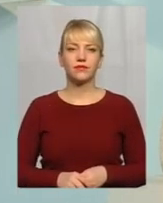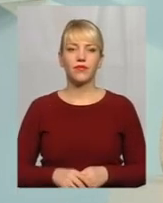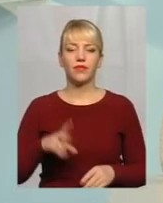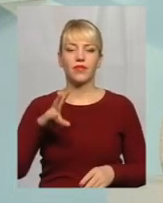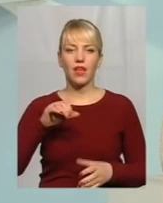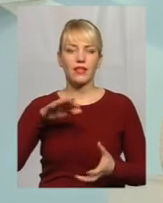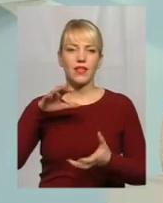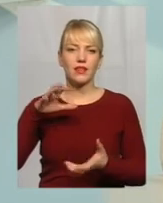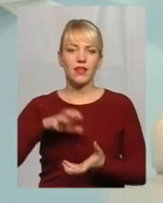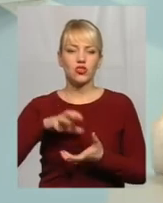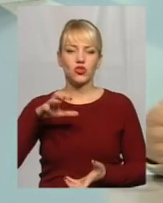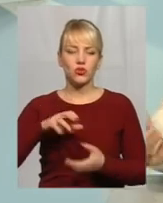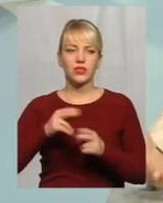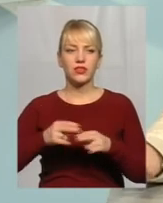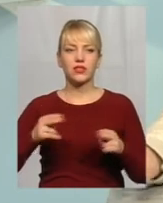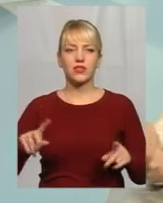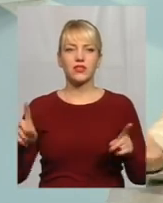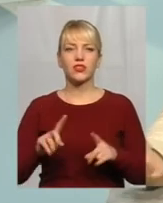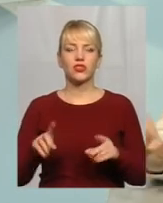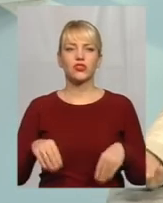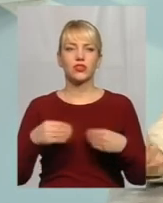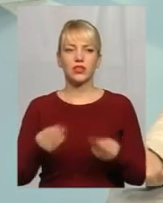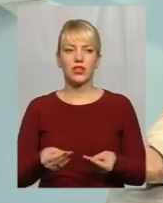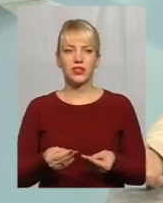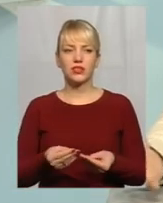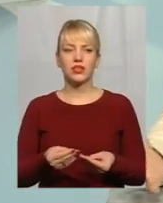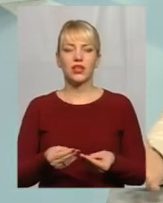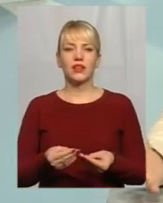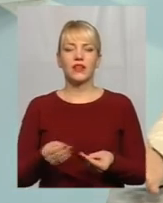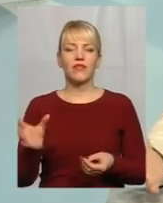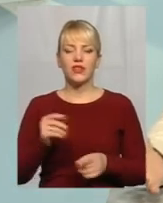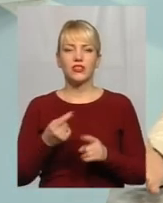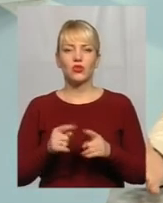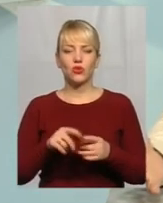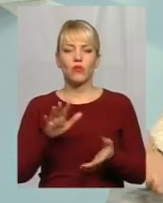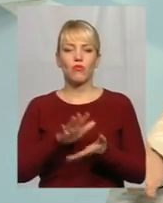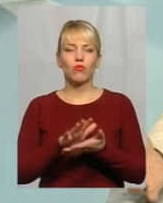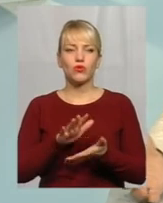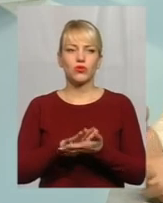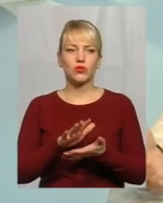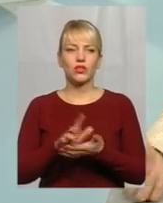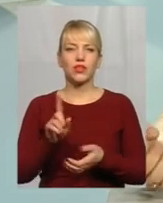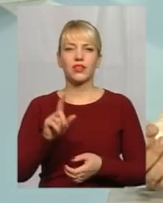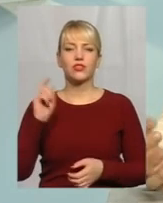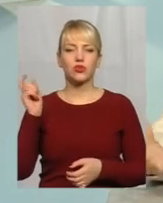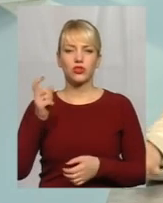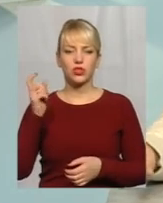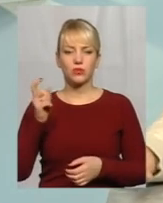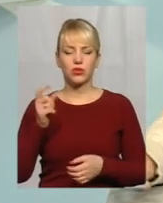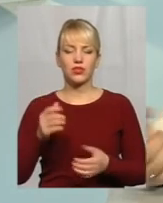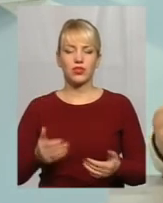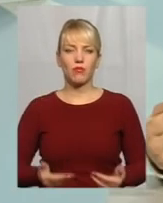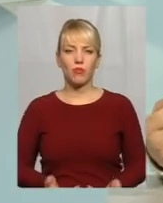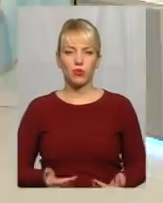станціях Щодесь змогу весь той мусор, який їх йде з господарсько-побутовими стоками